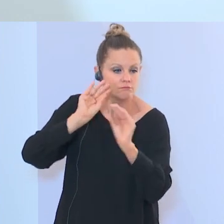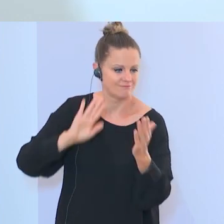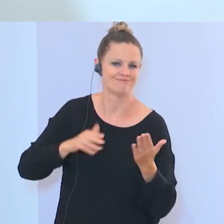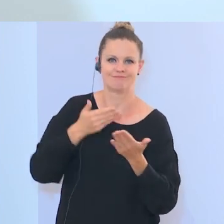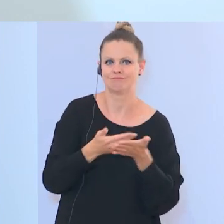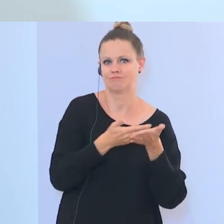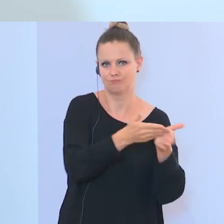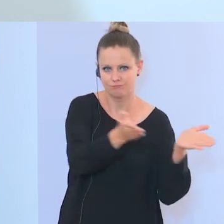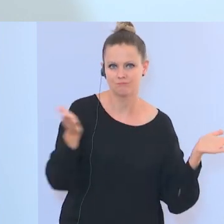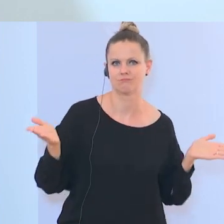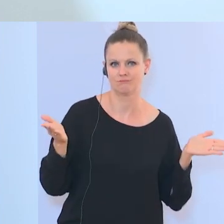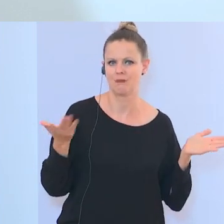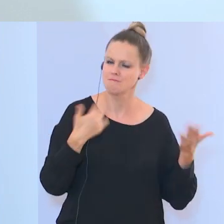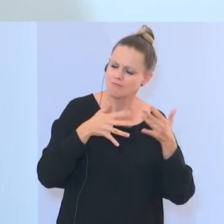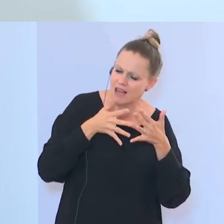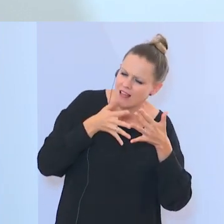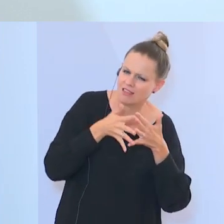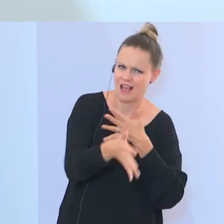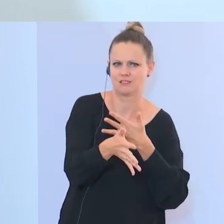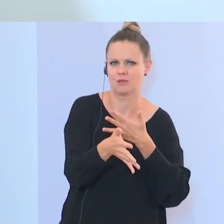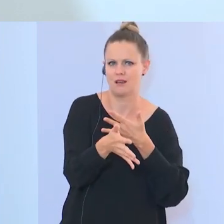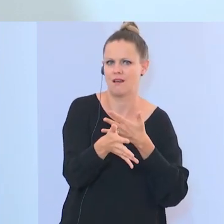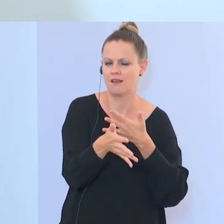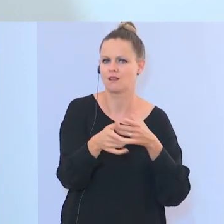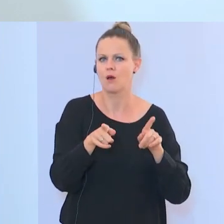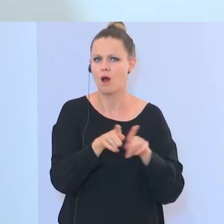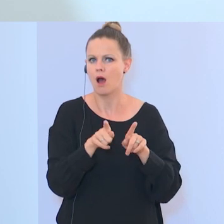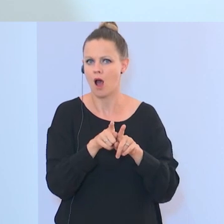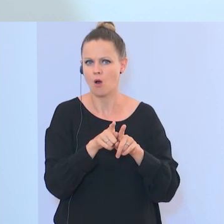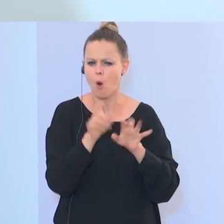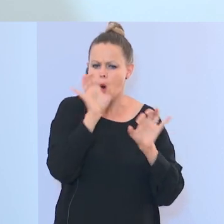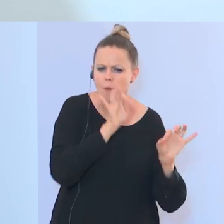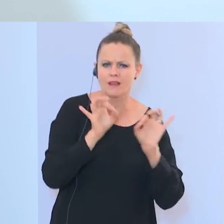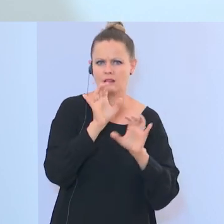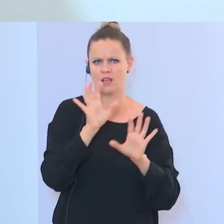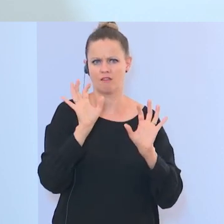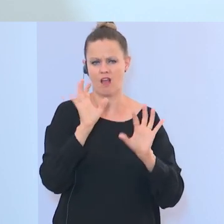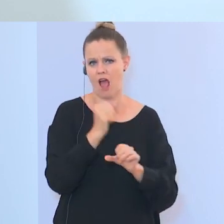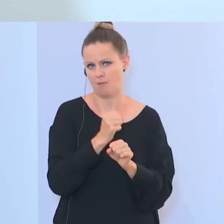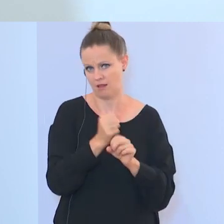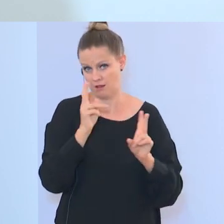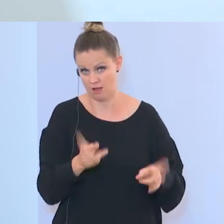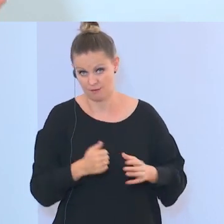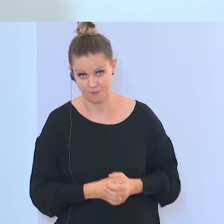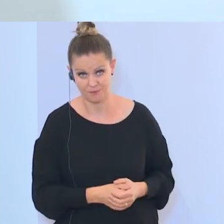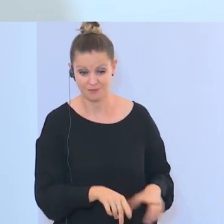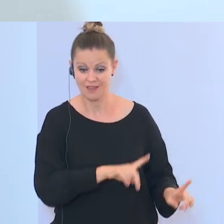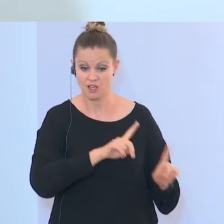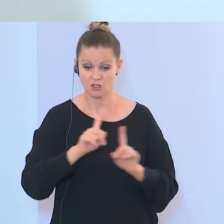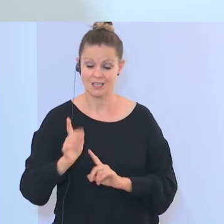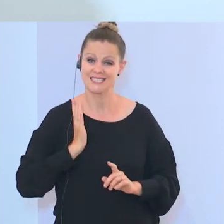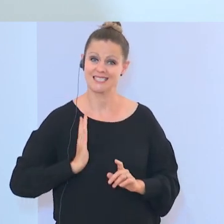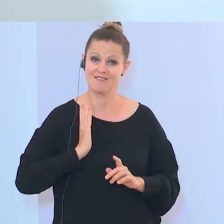gestellt wird, um wirklich transparent und objektiv zu arbeiten. Die Stelle wird natürlich auch gemeinsam mit der